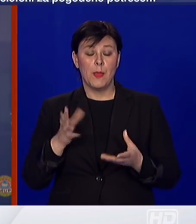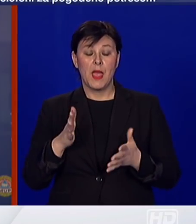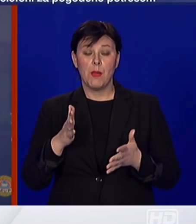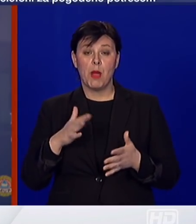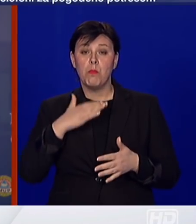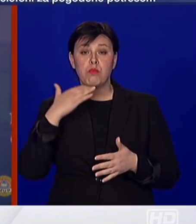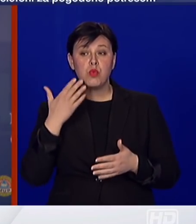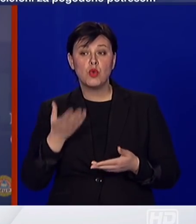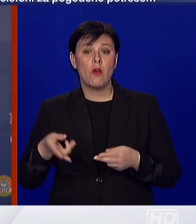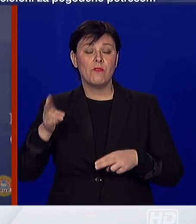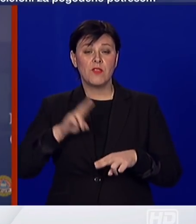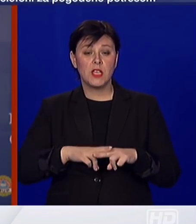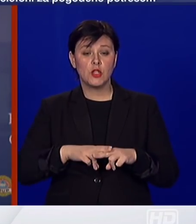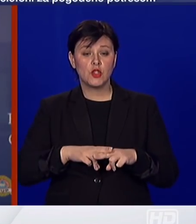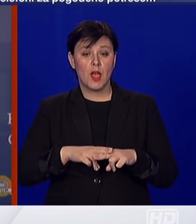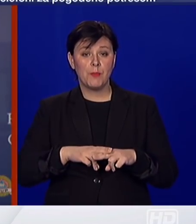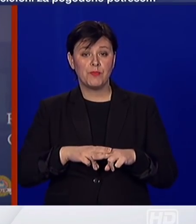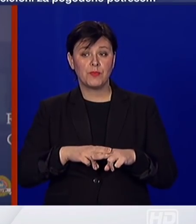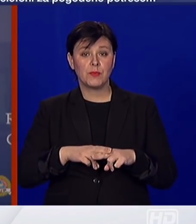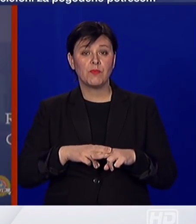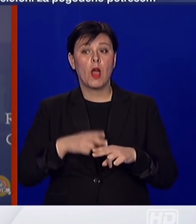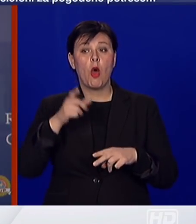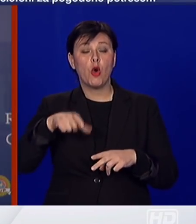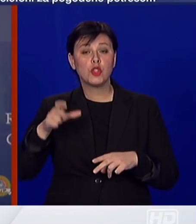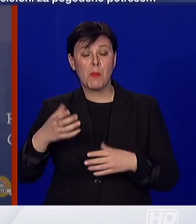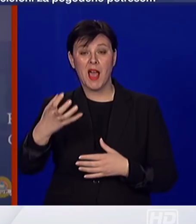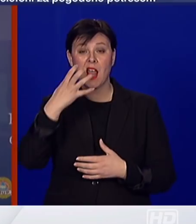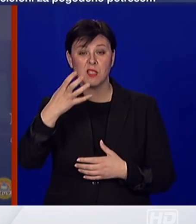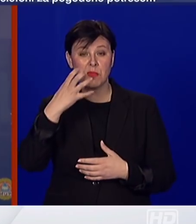broj ljudi na respiratorima.